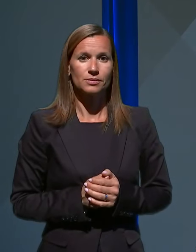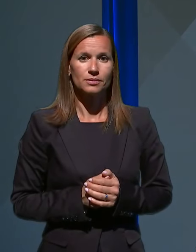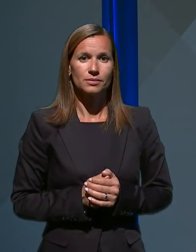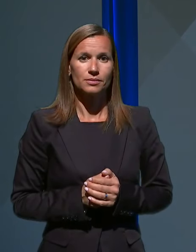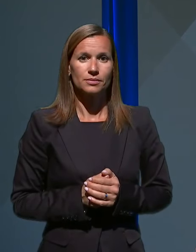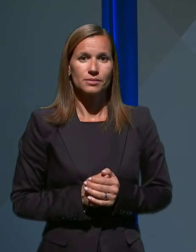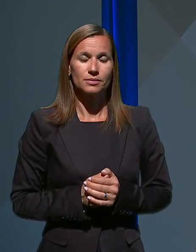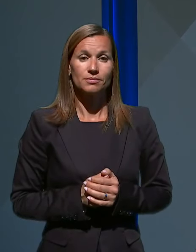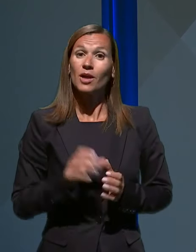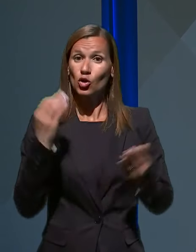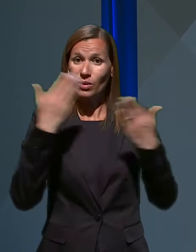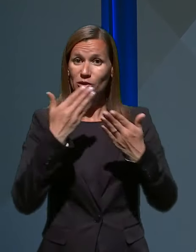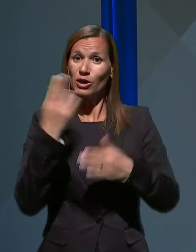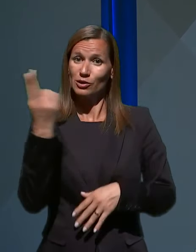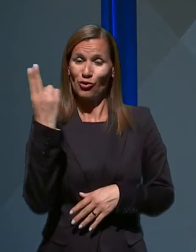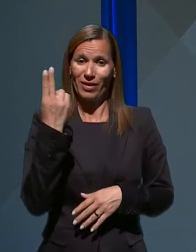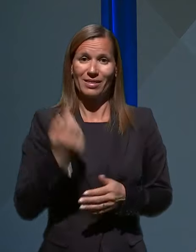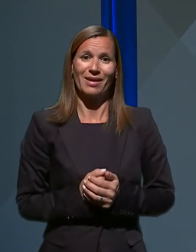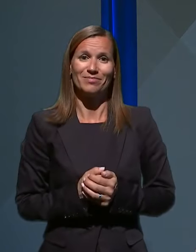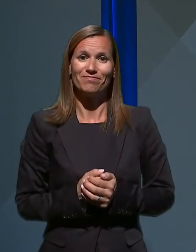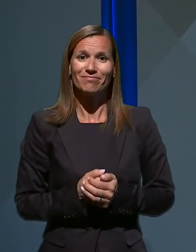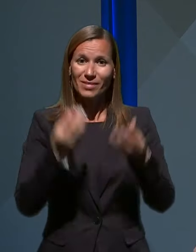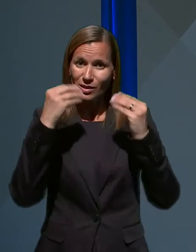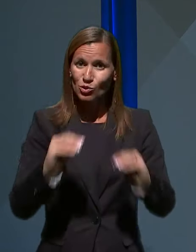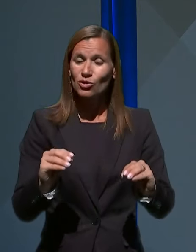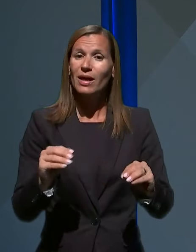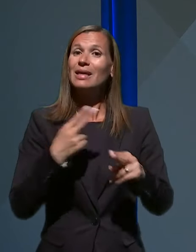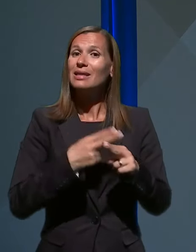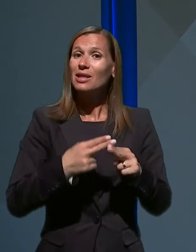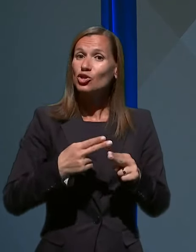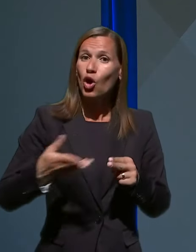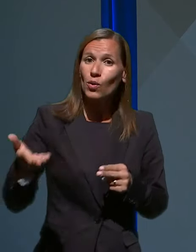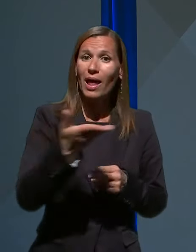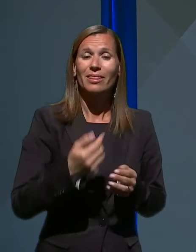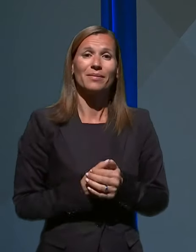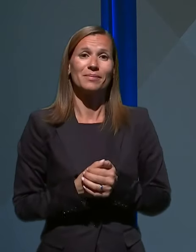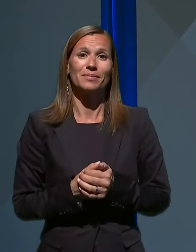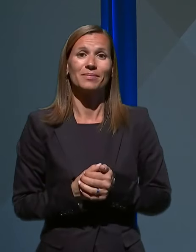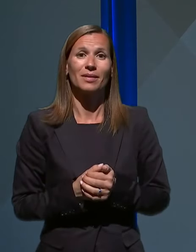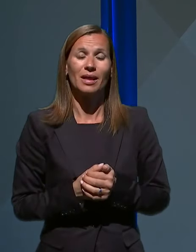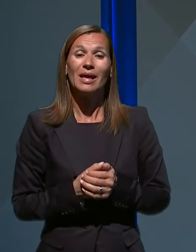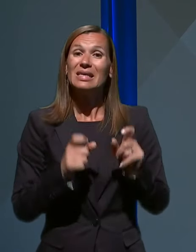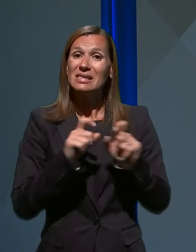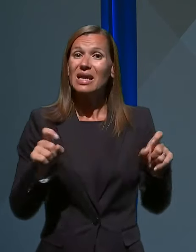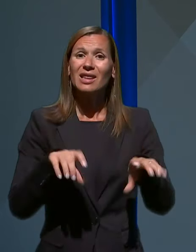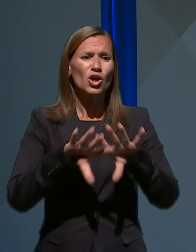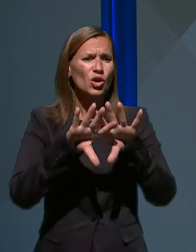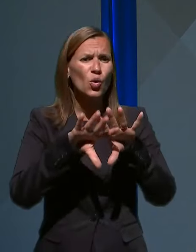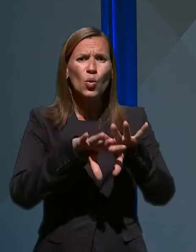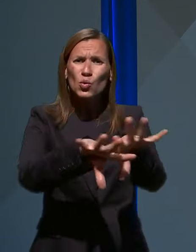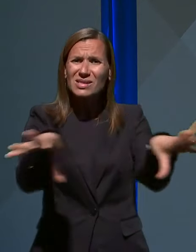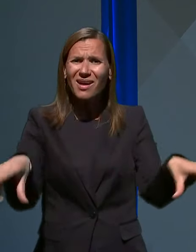Dobar večer Slovenija, spoštovane državljanke in državljani. Zaradi vseh vas je danes